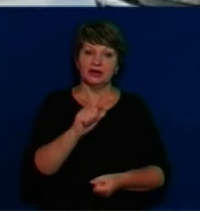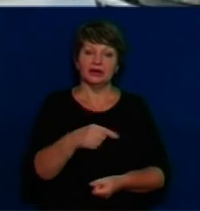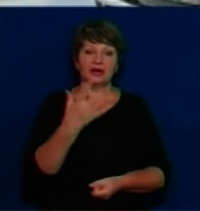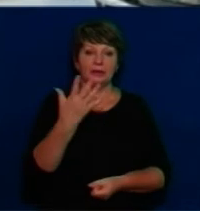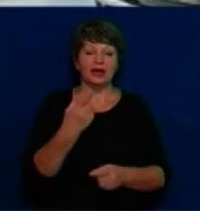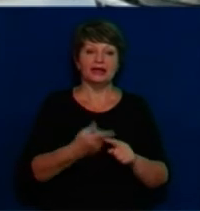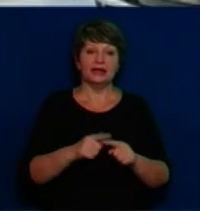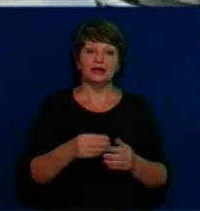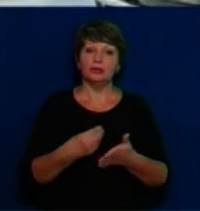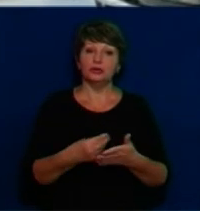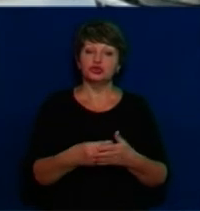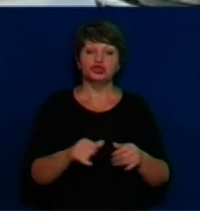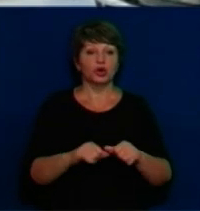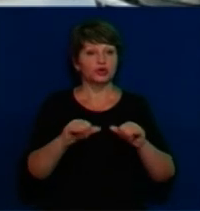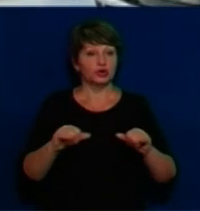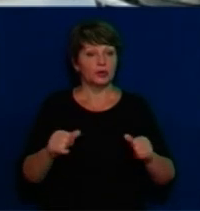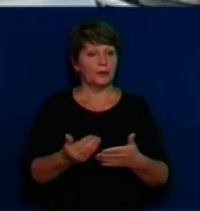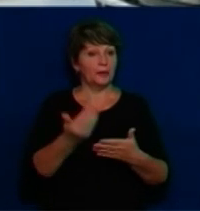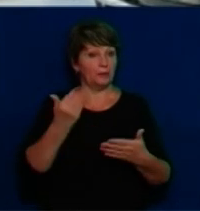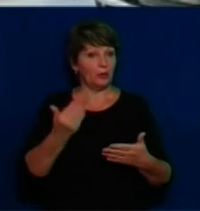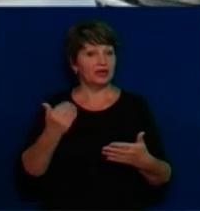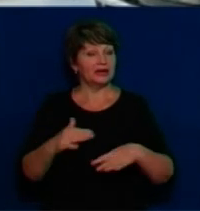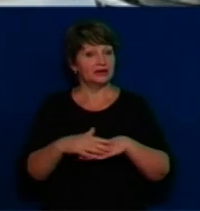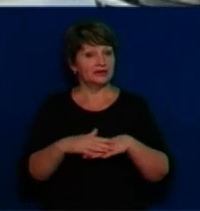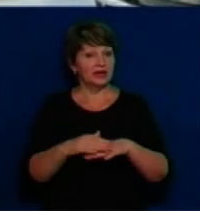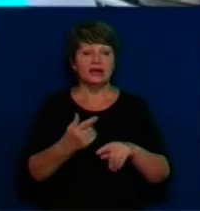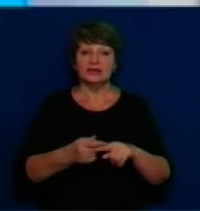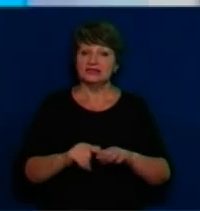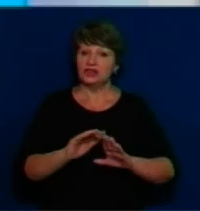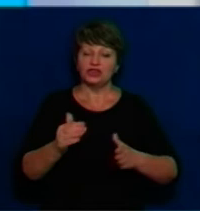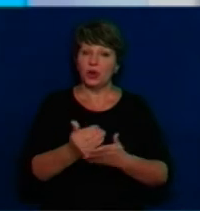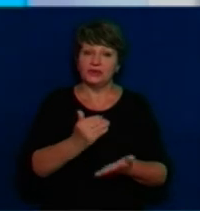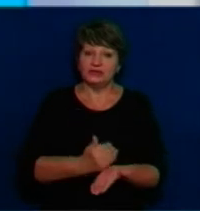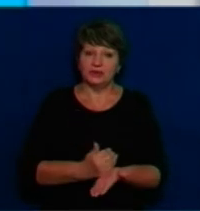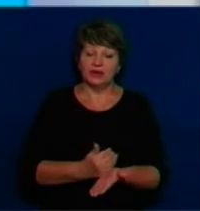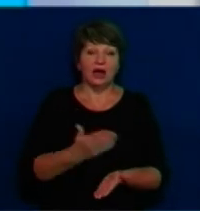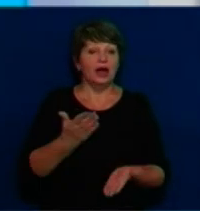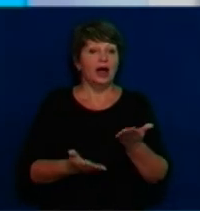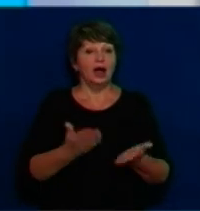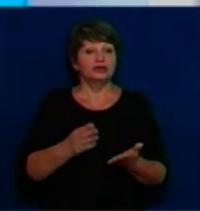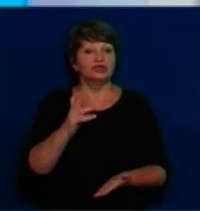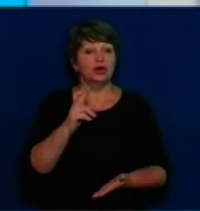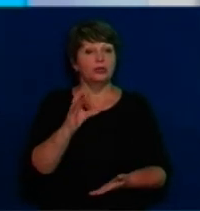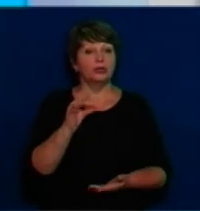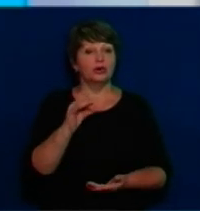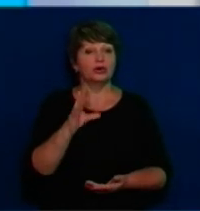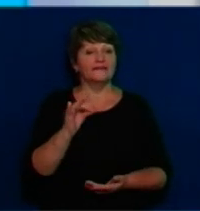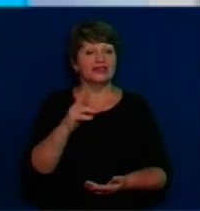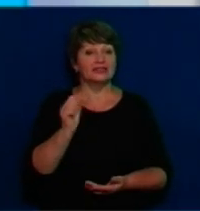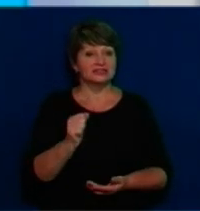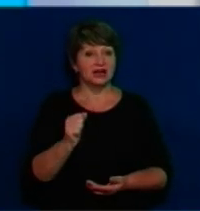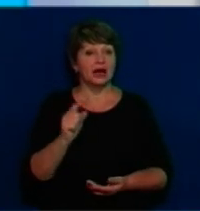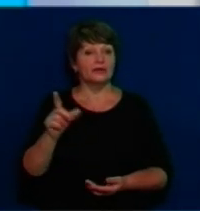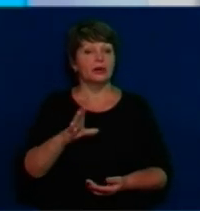розвитку. Ось за попередніми підрахунками, знову ж таки, вони не остаточні. Але якщо брати саму Боровицю, яка вийшла в Савонівську громаду, то вона була